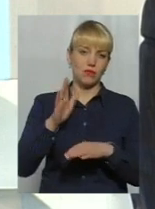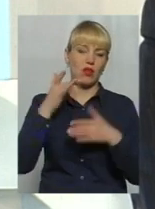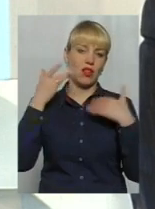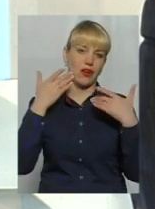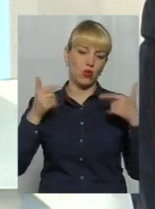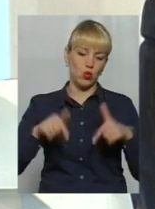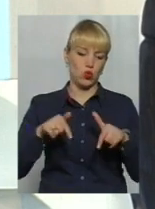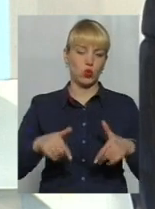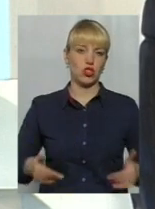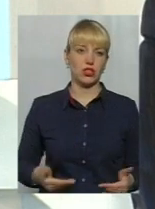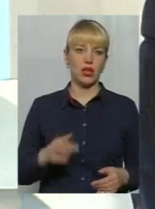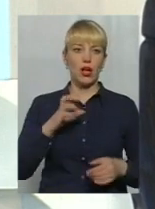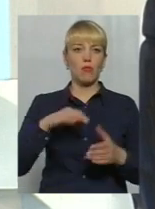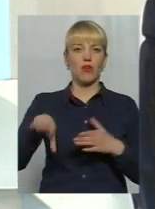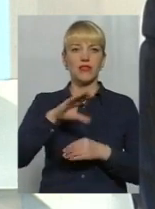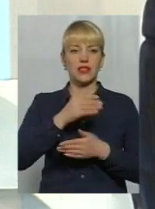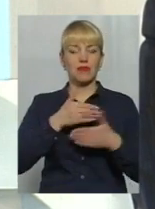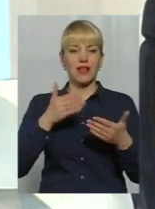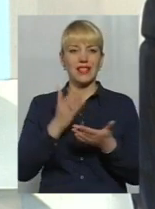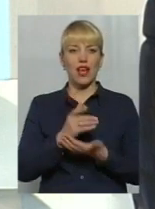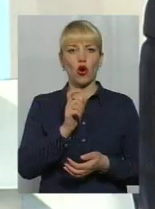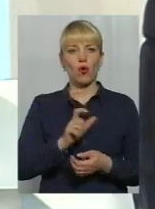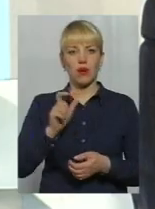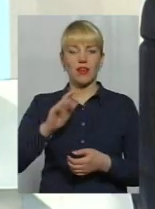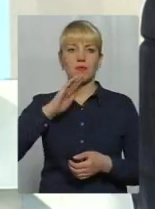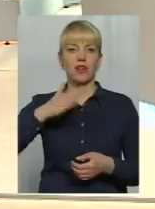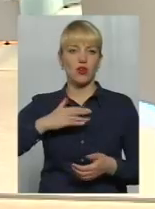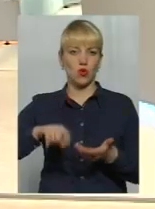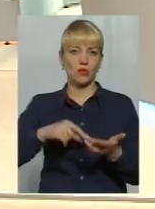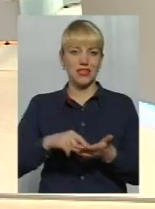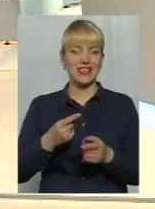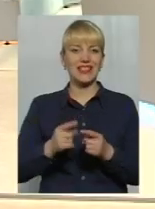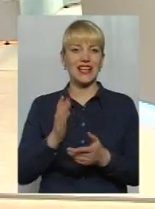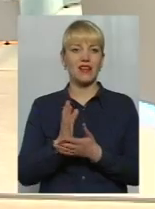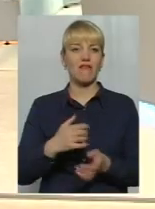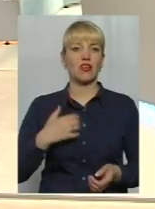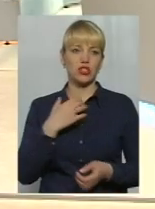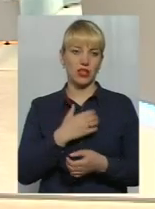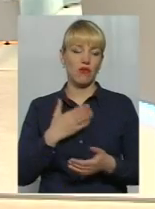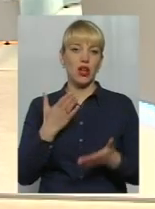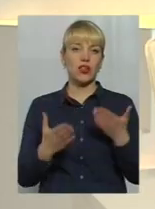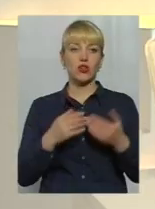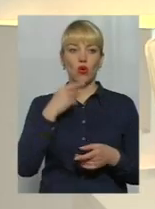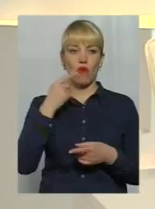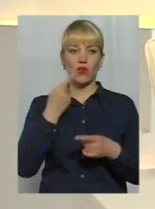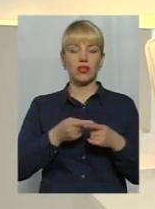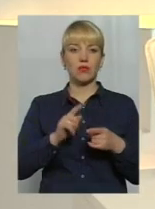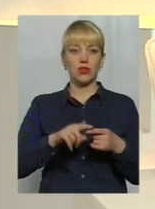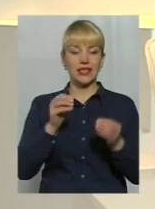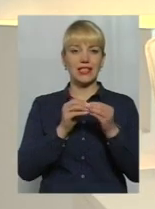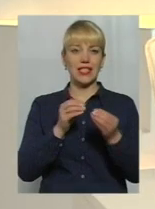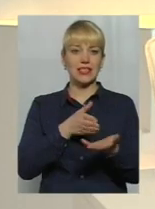Тому що ми всі є громадянами цього міста. І це є дуже важливим. Пане Юріо, якщо говорити про ці 10